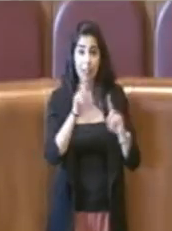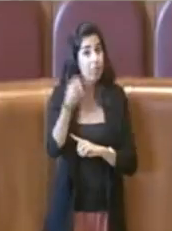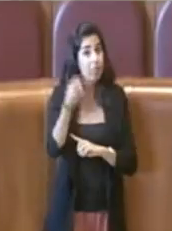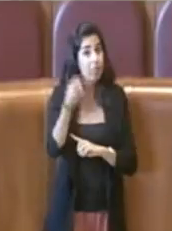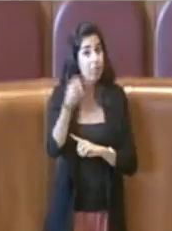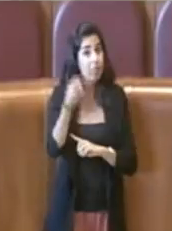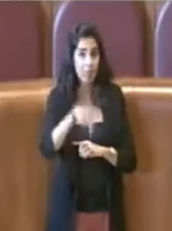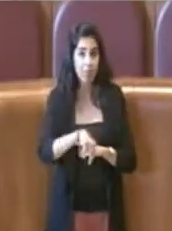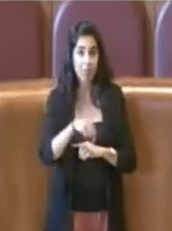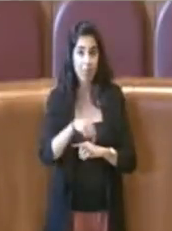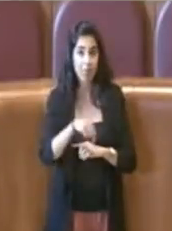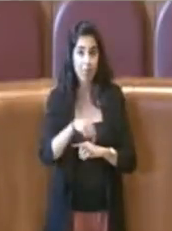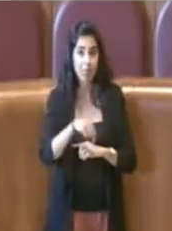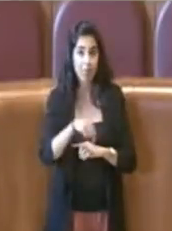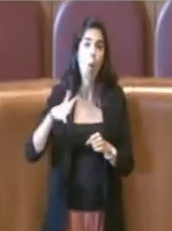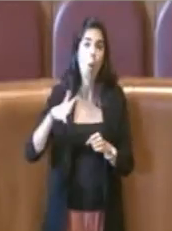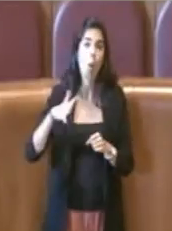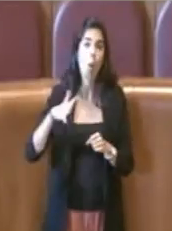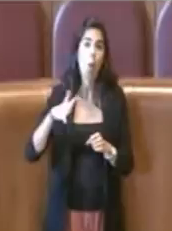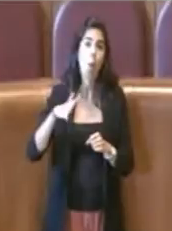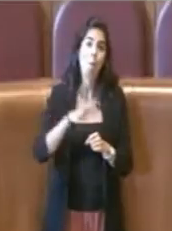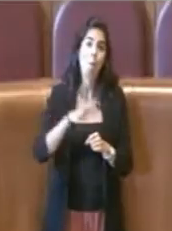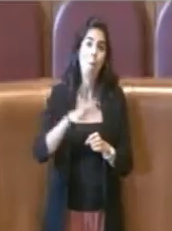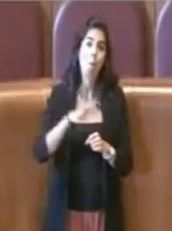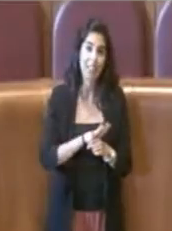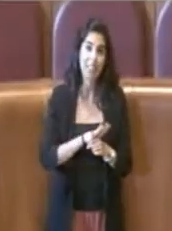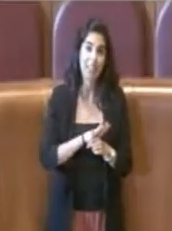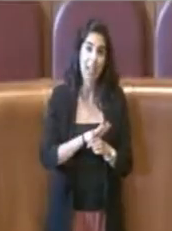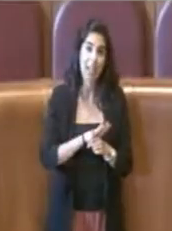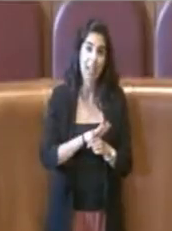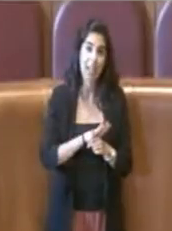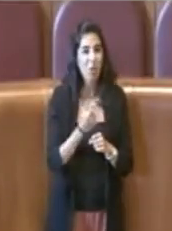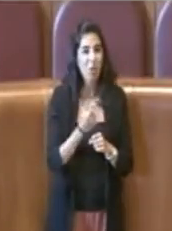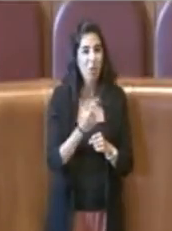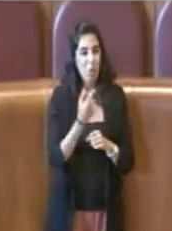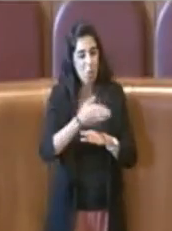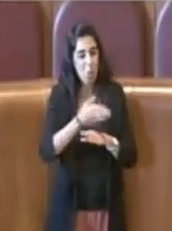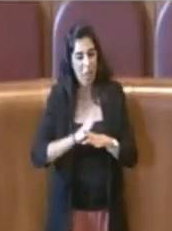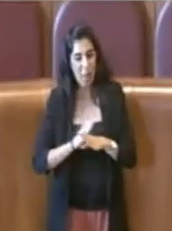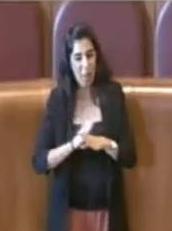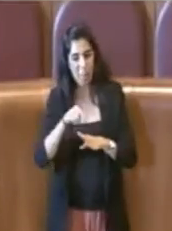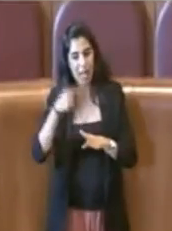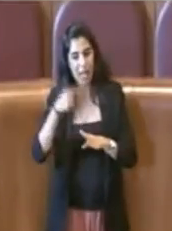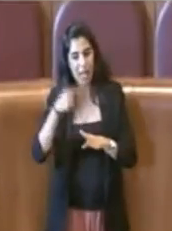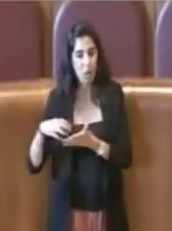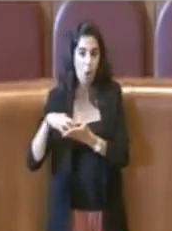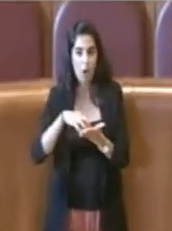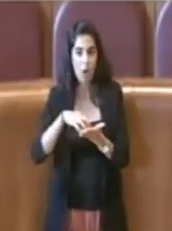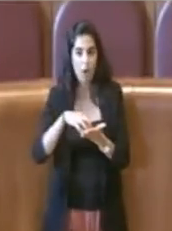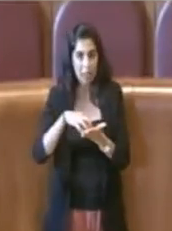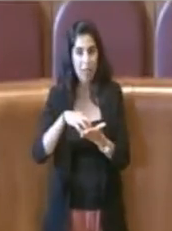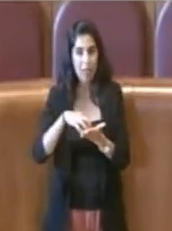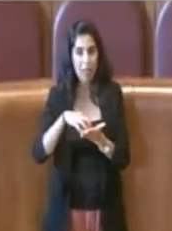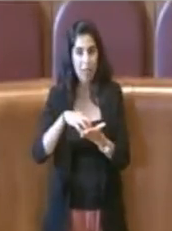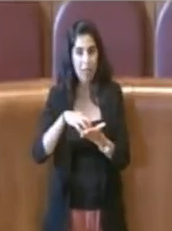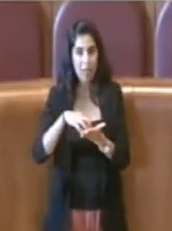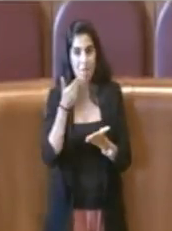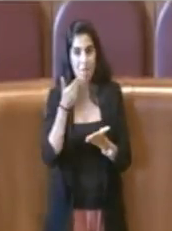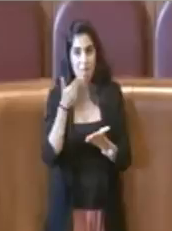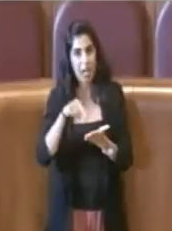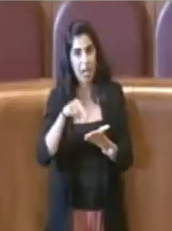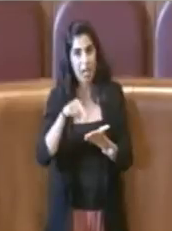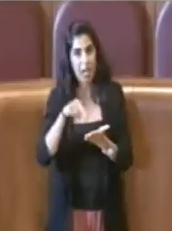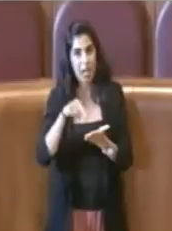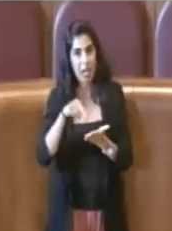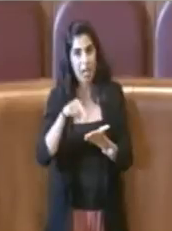adesso a compensazione per la parte ovviamente contributiva di chi